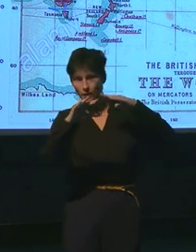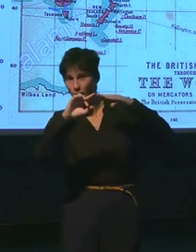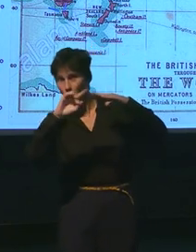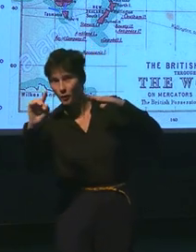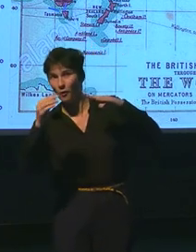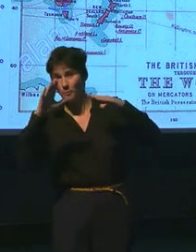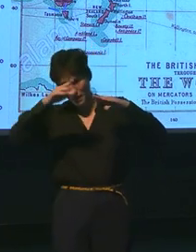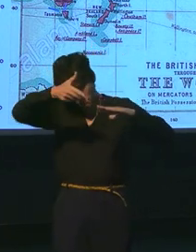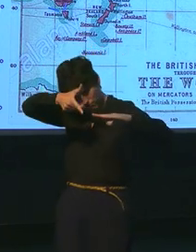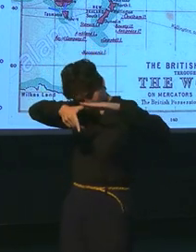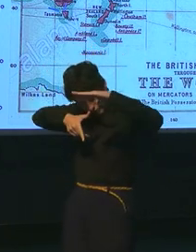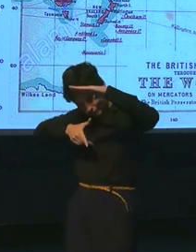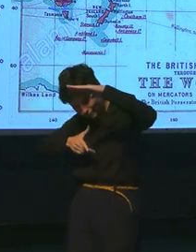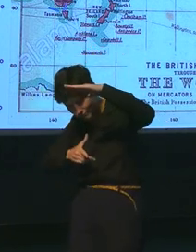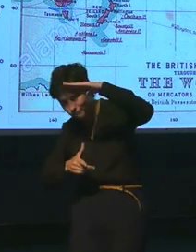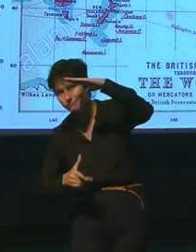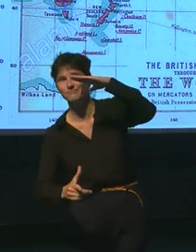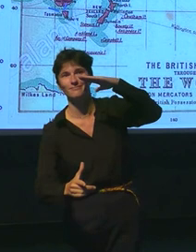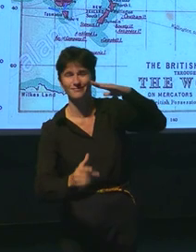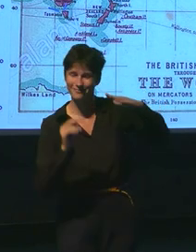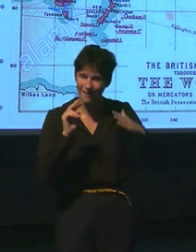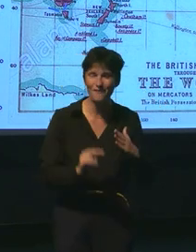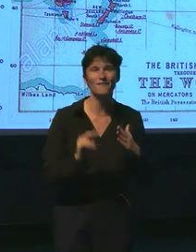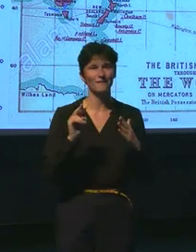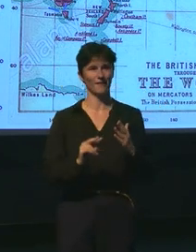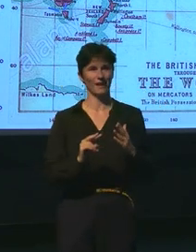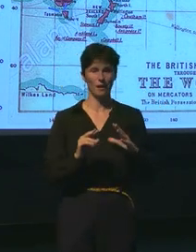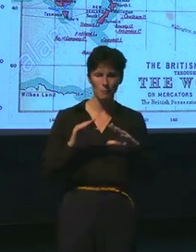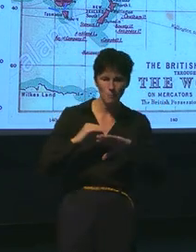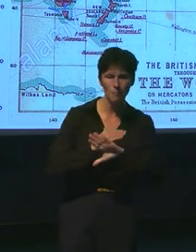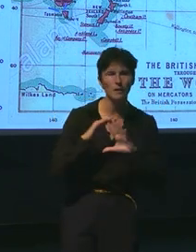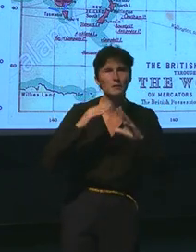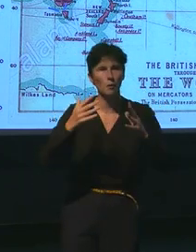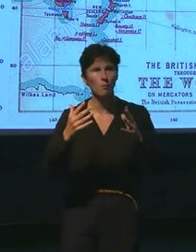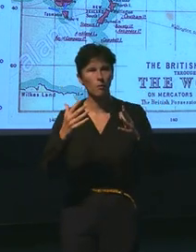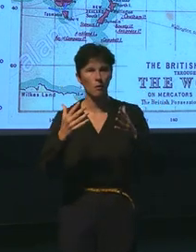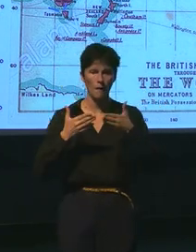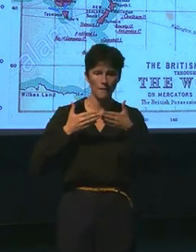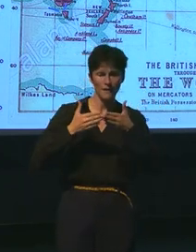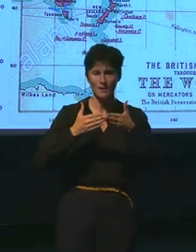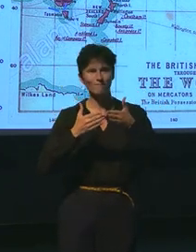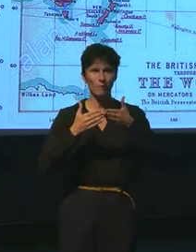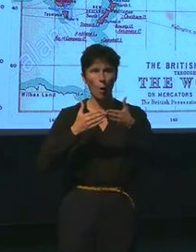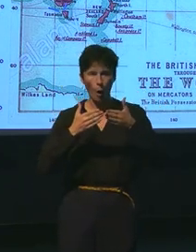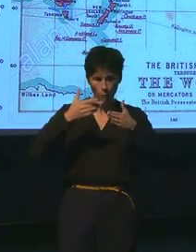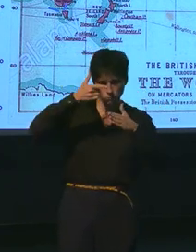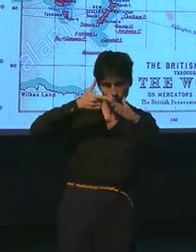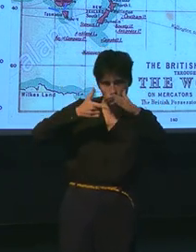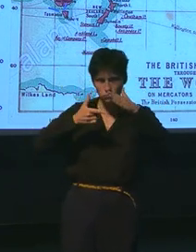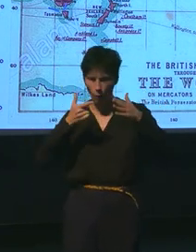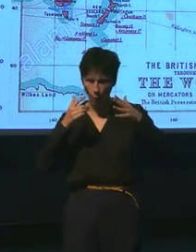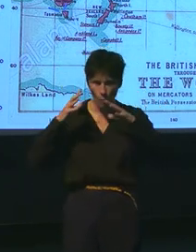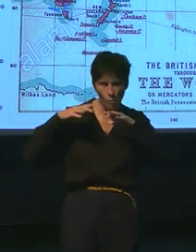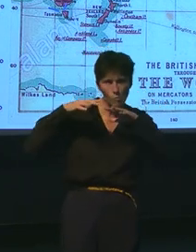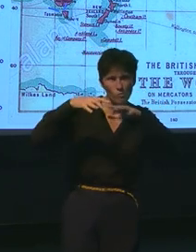embarquée sous les mers. Alors, comment ça se passe ? Eh bien, un navire, en tout cas, ou un monstre peut-être, a provoqué quelques